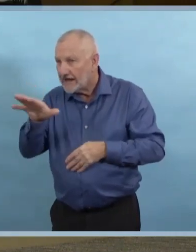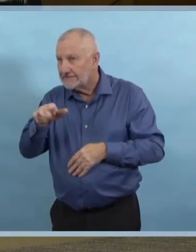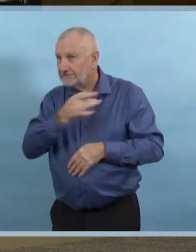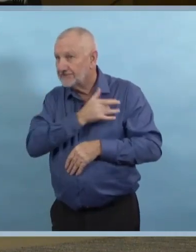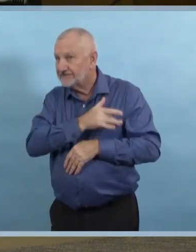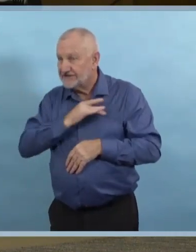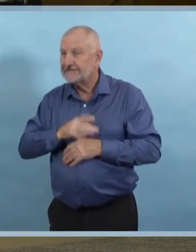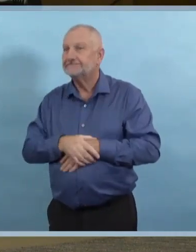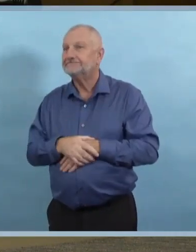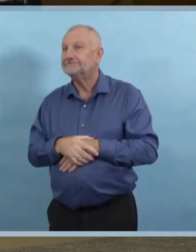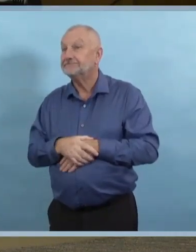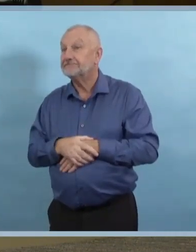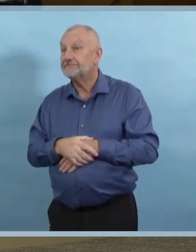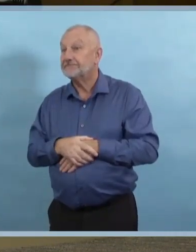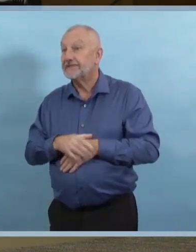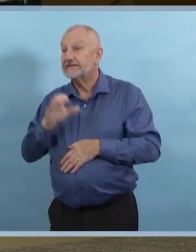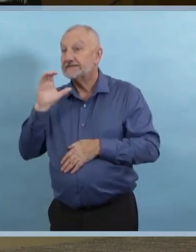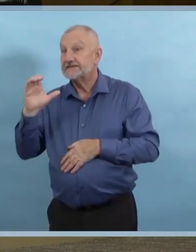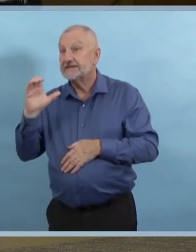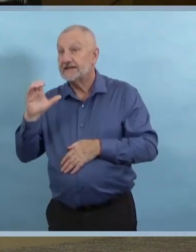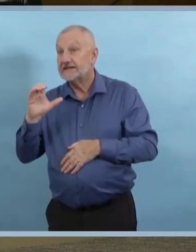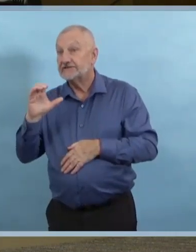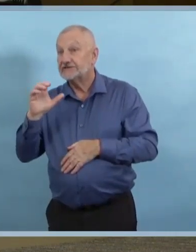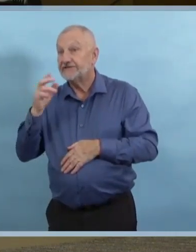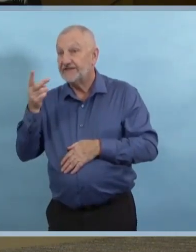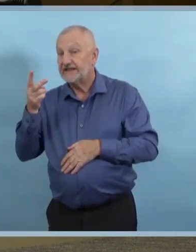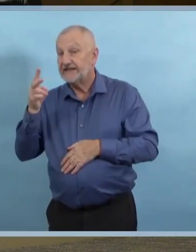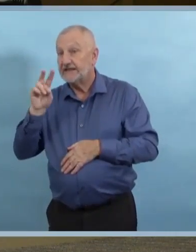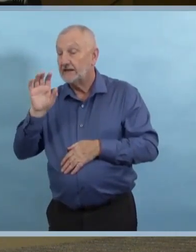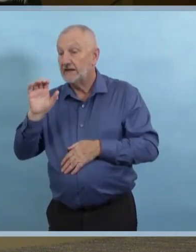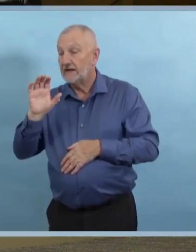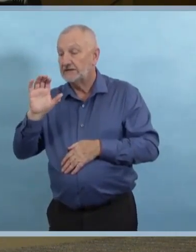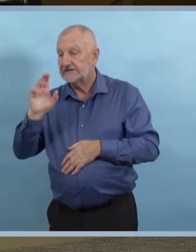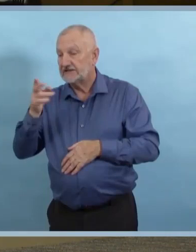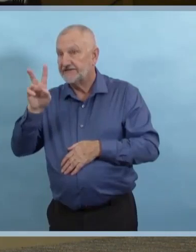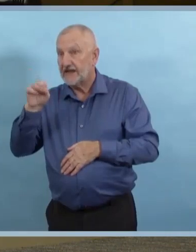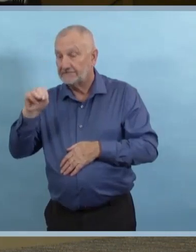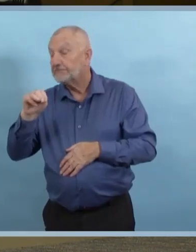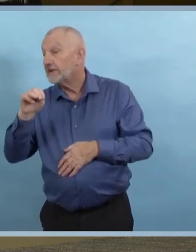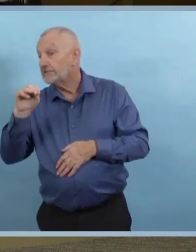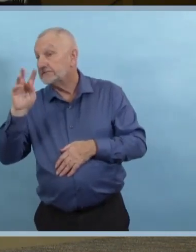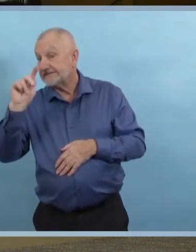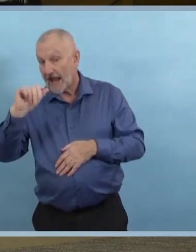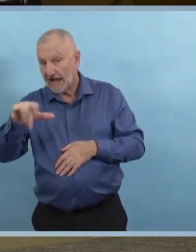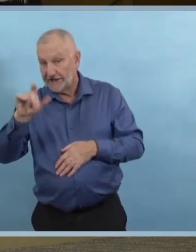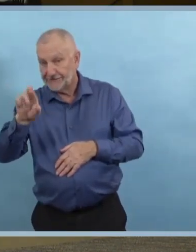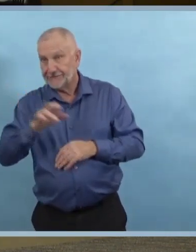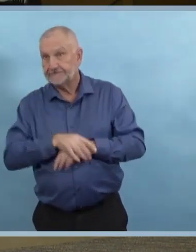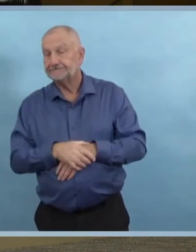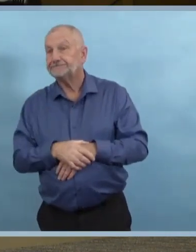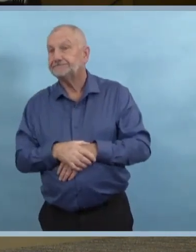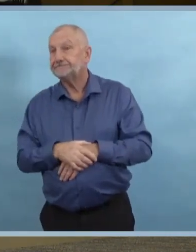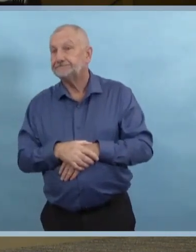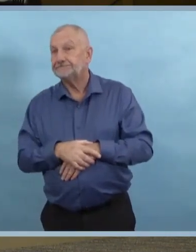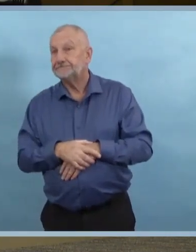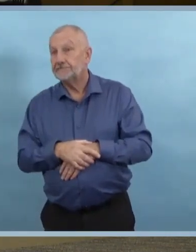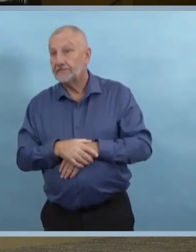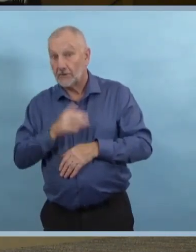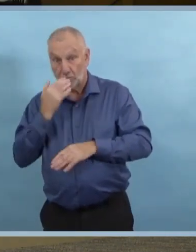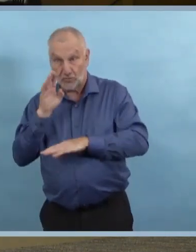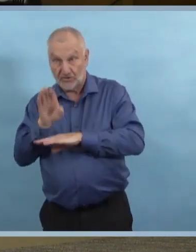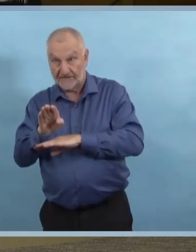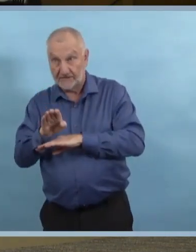Bonjour, Dr. Roussin, vous avez parlé d'une exposition à un